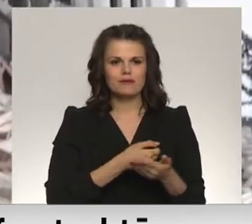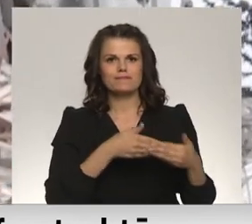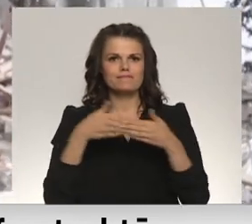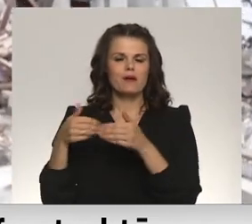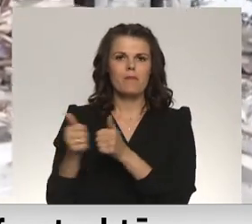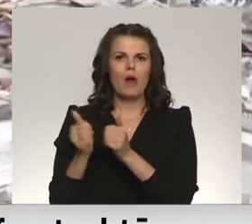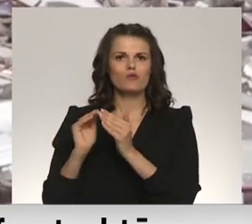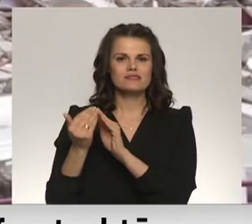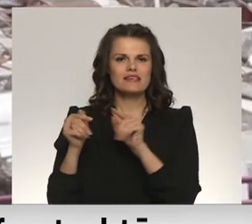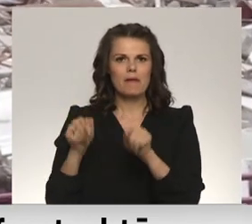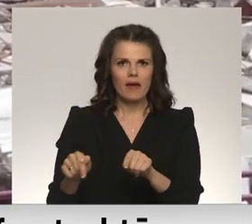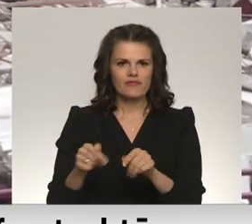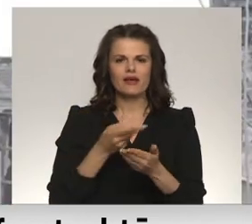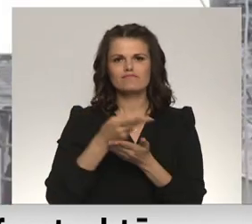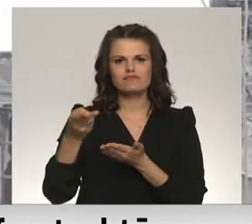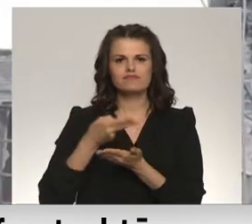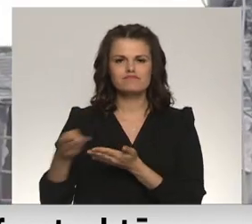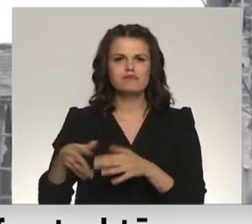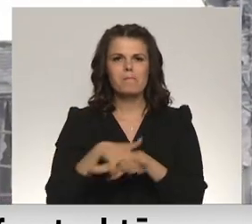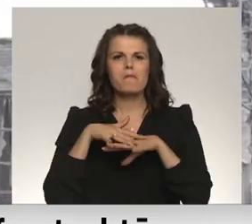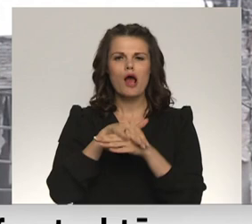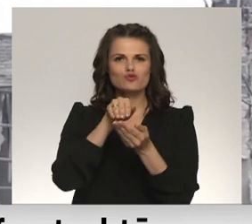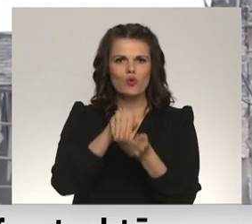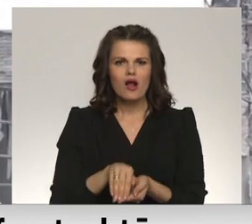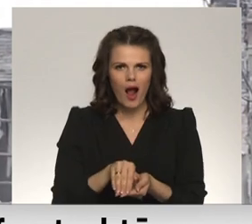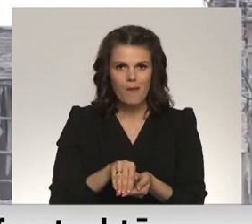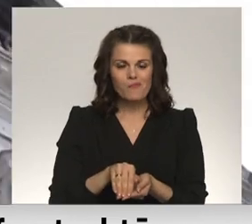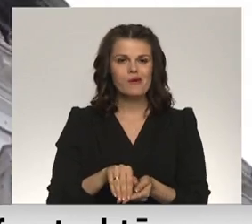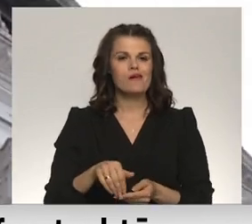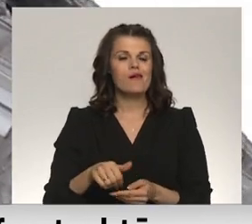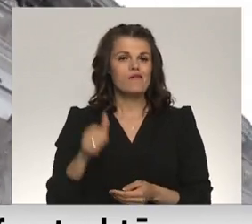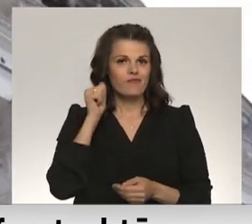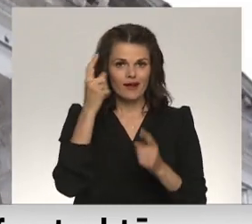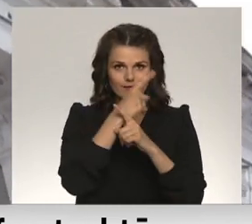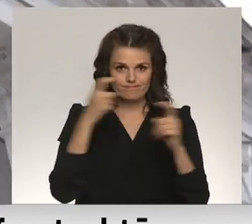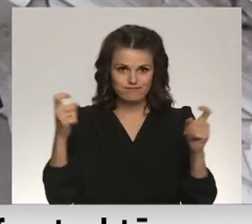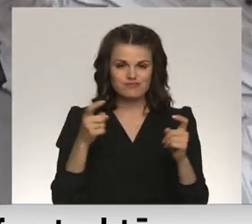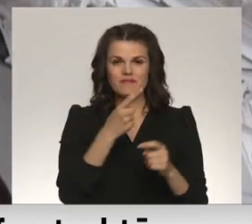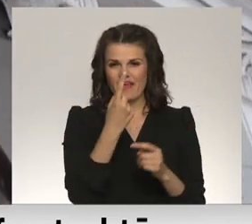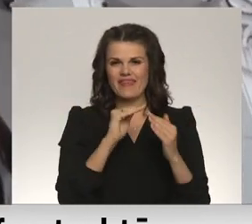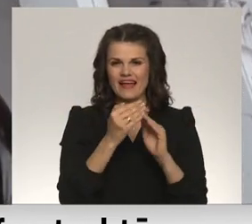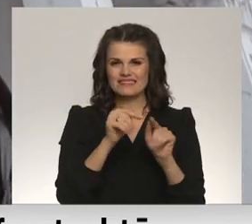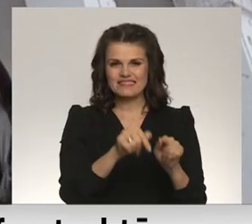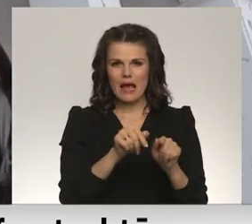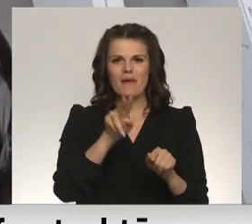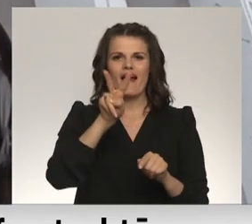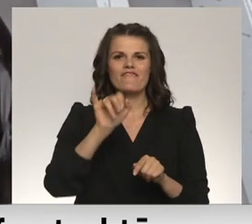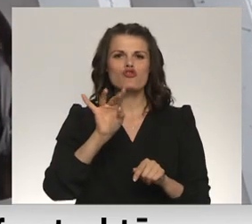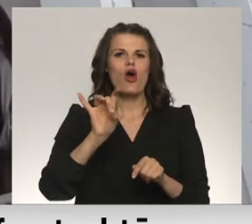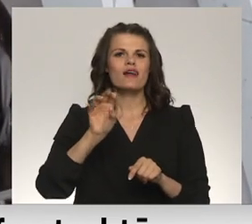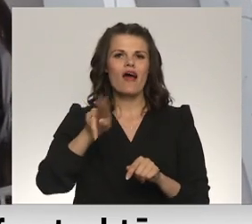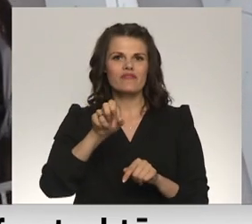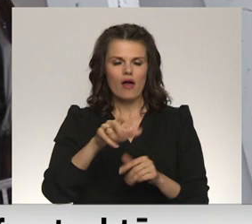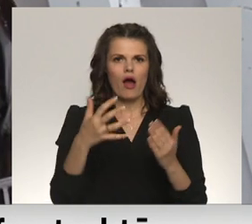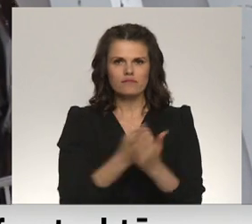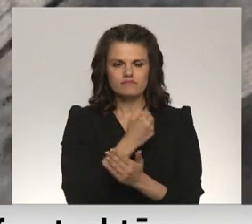ciemu, kurie rīkoti masu kapi. Mariupols amatpersonas vakar ziņoja, ka vieno Hradnes ciemā uz austrumieno Mariupols atrasts